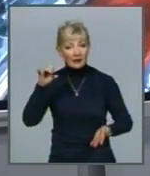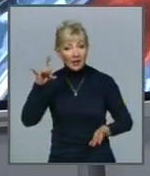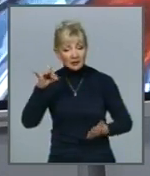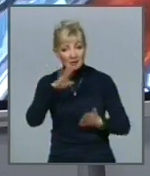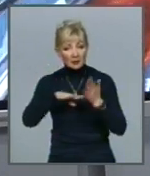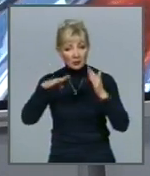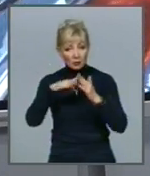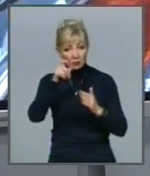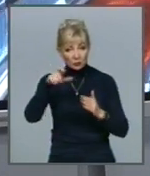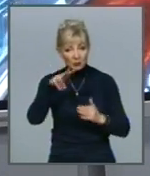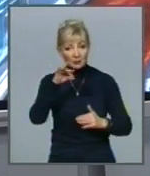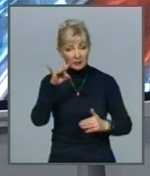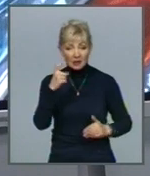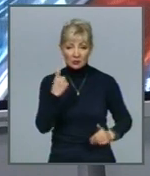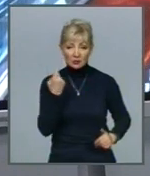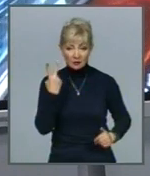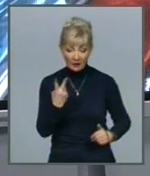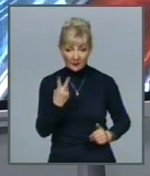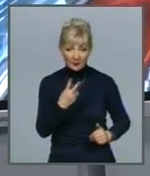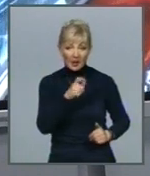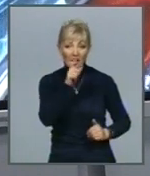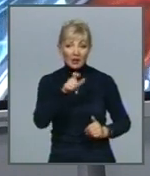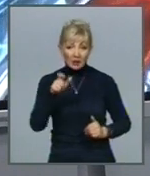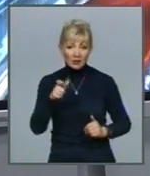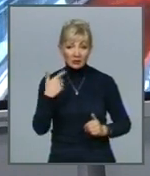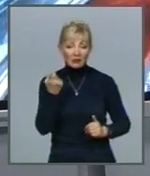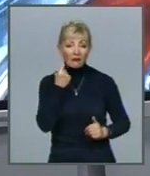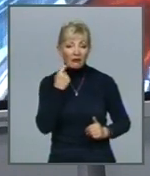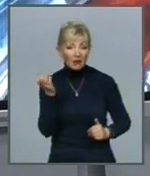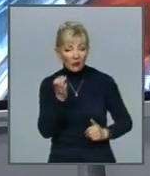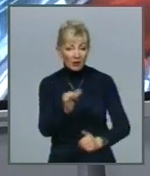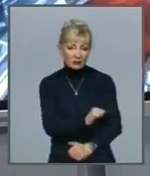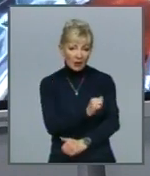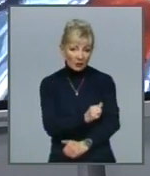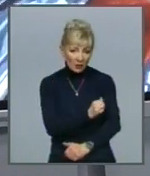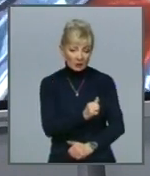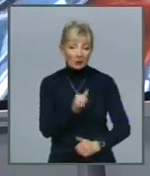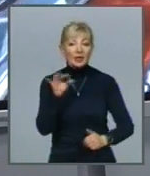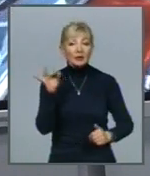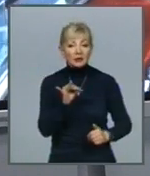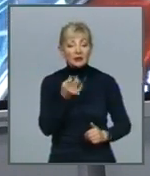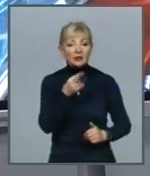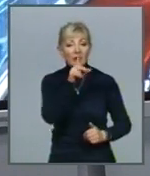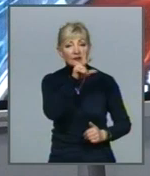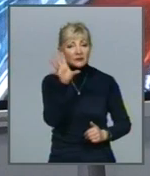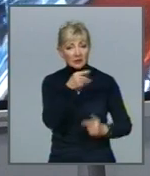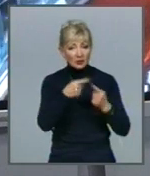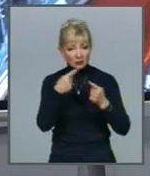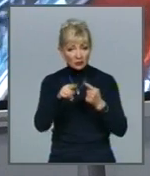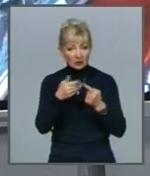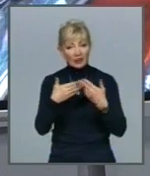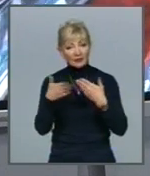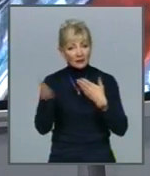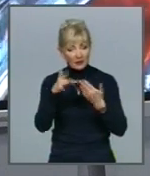розташований по вулиці Миру 102 Персони під дією алкоголю або наркотиків Тут персони нон-грата Для всіх інших двері центру